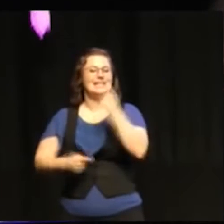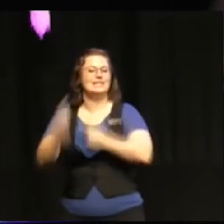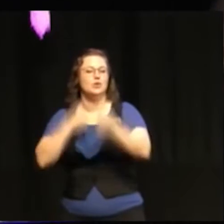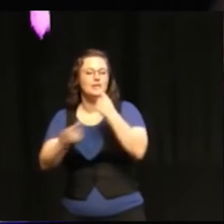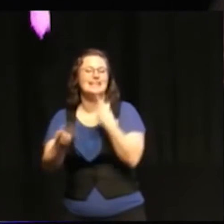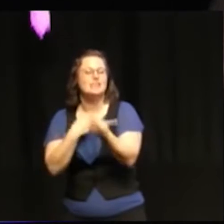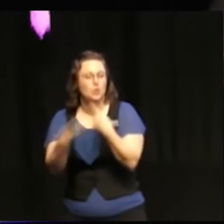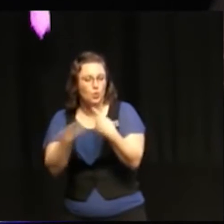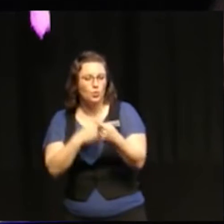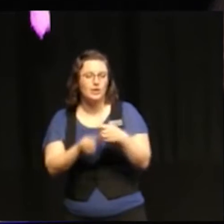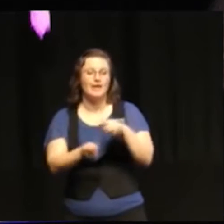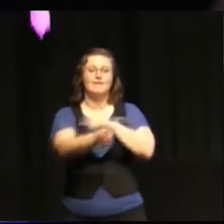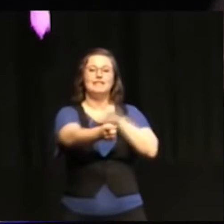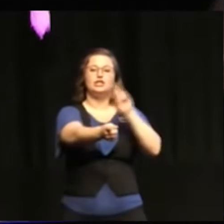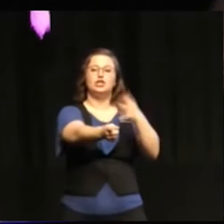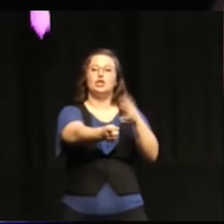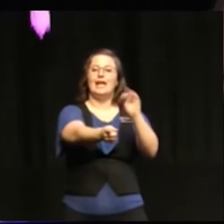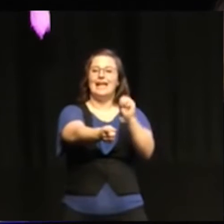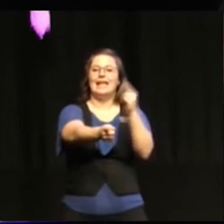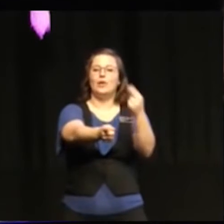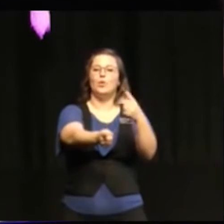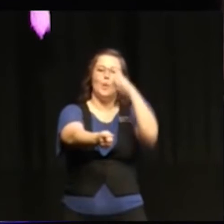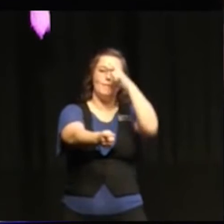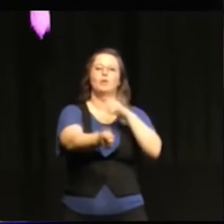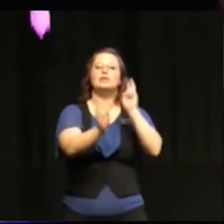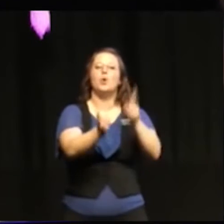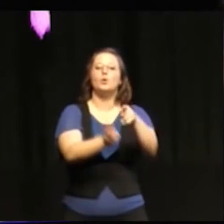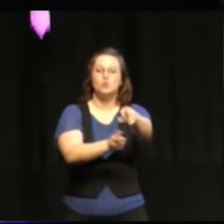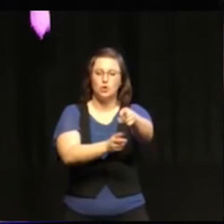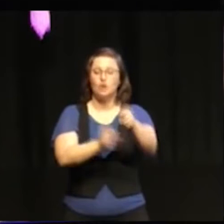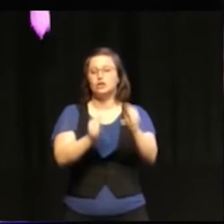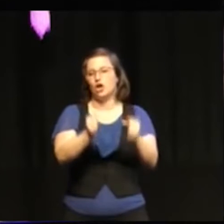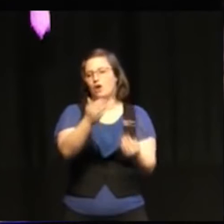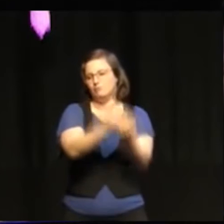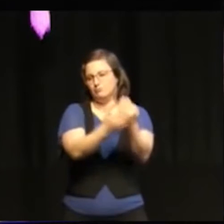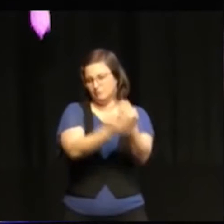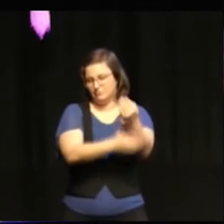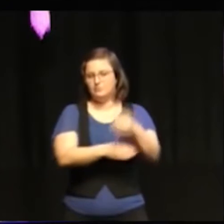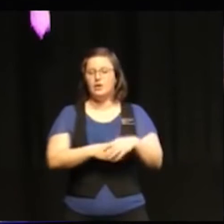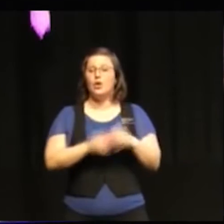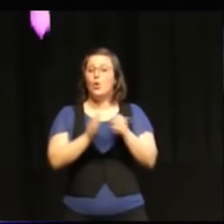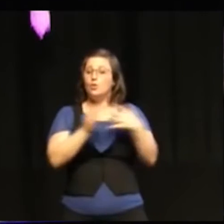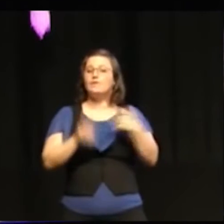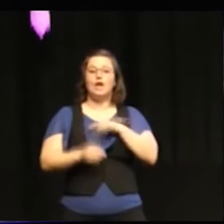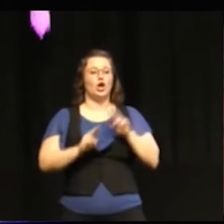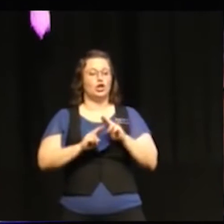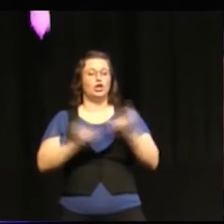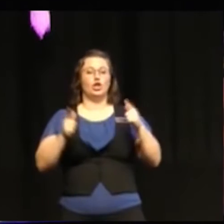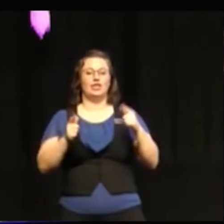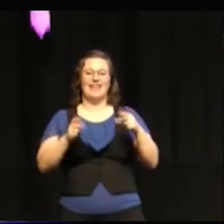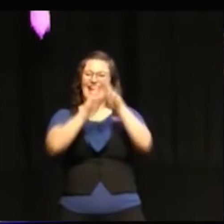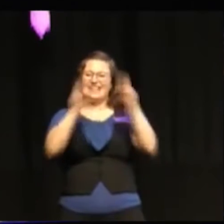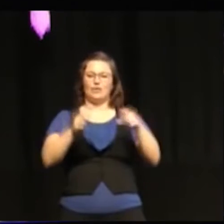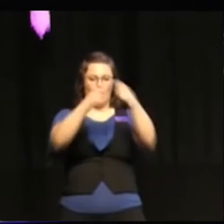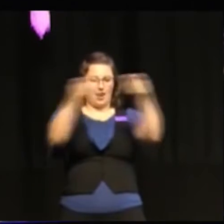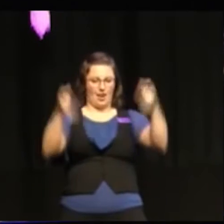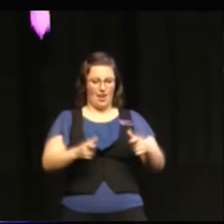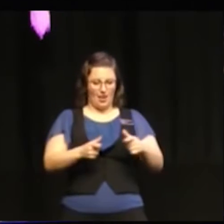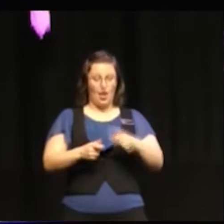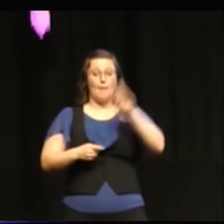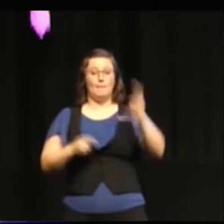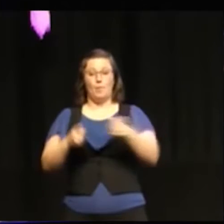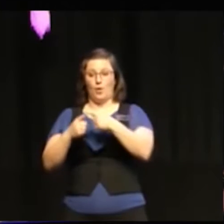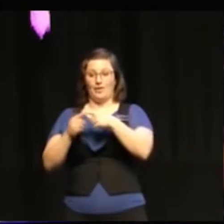gång i EU. Allt för att vi har ett nytt internationellt ramverk med både Agenda 2030